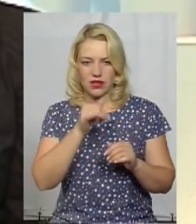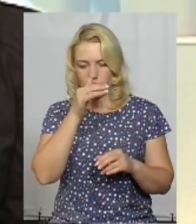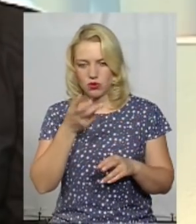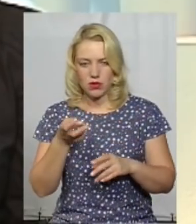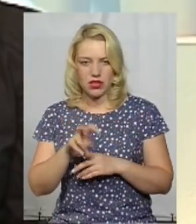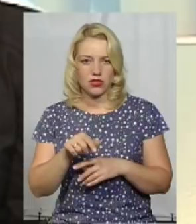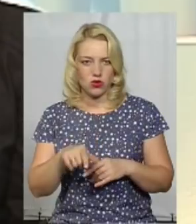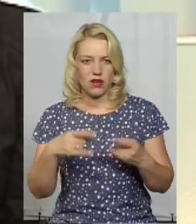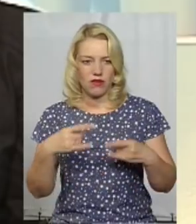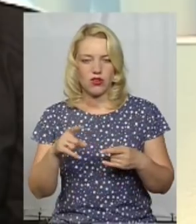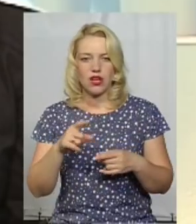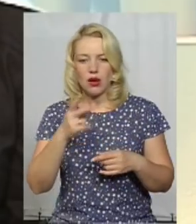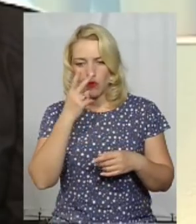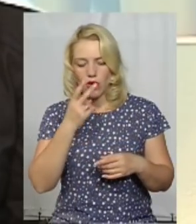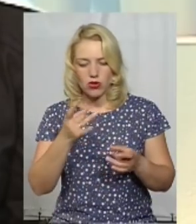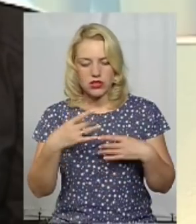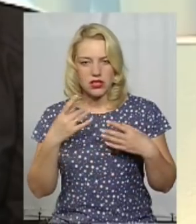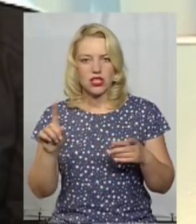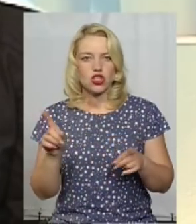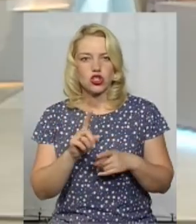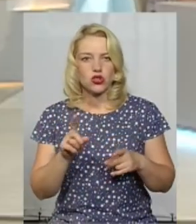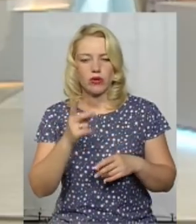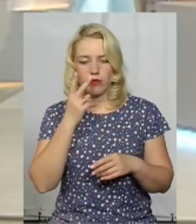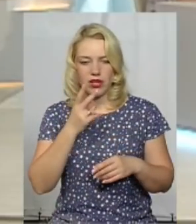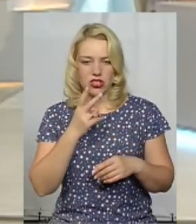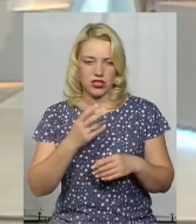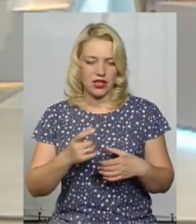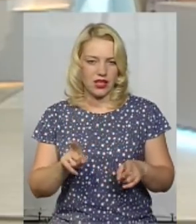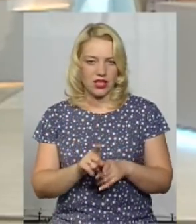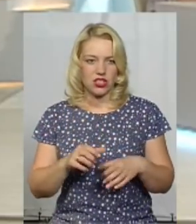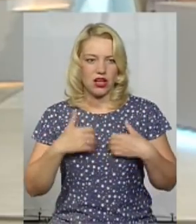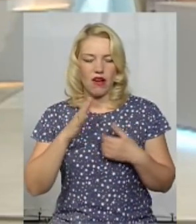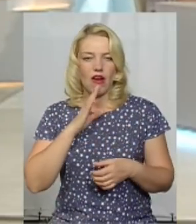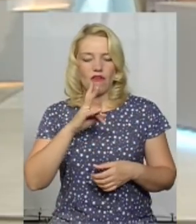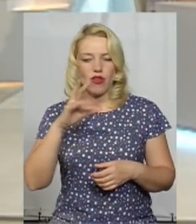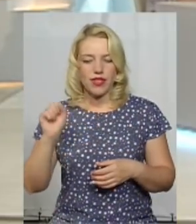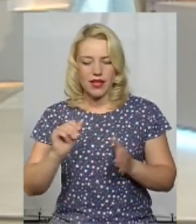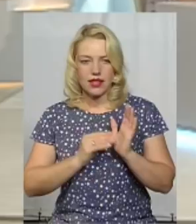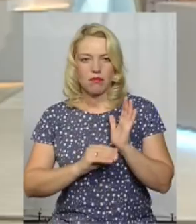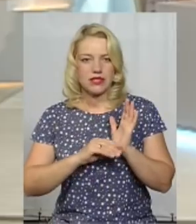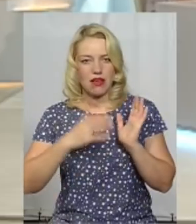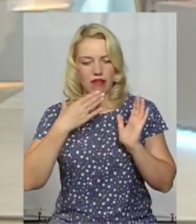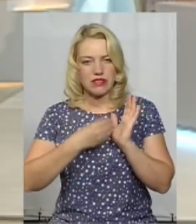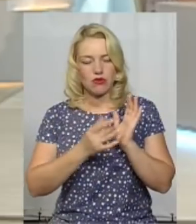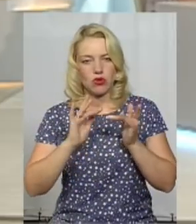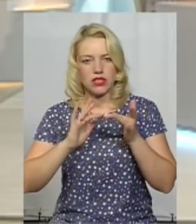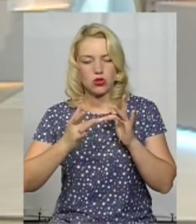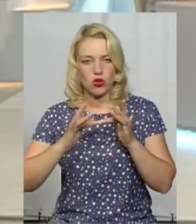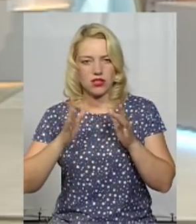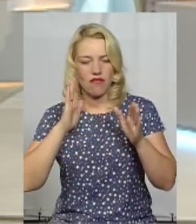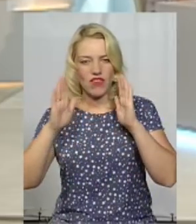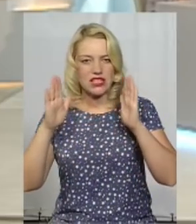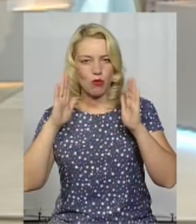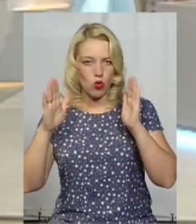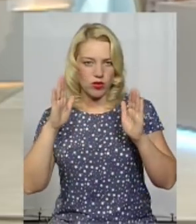жешхливого вони побачили. Вона зате написала на своїй сторінці в Фейсбук,